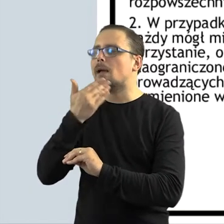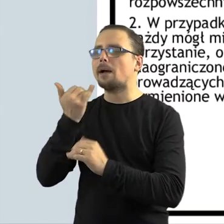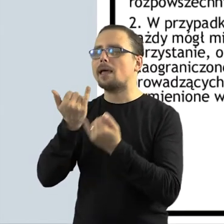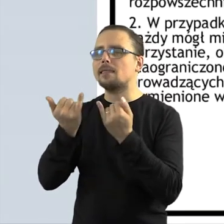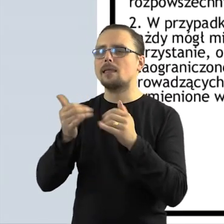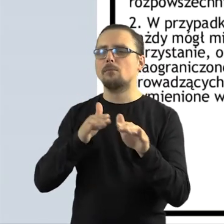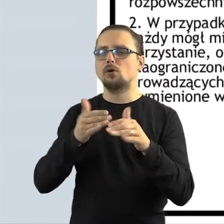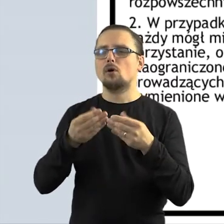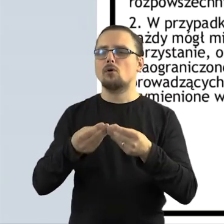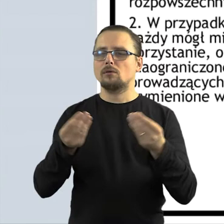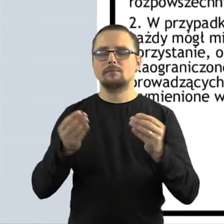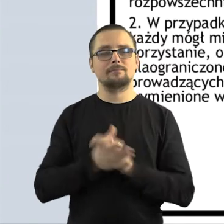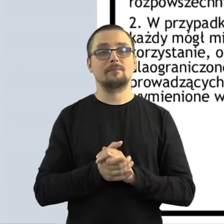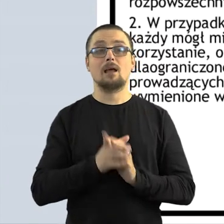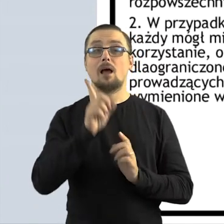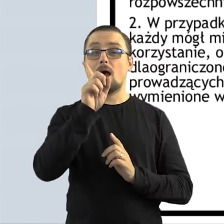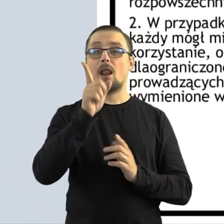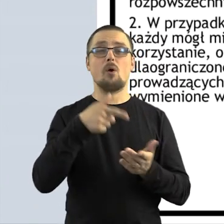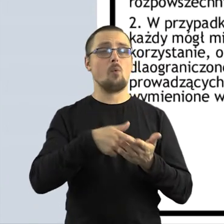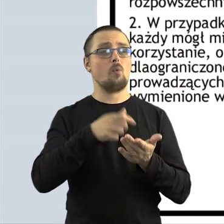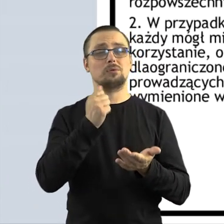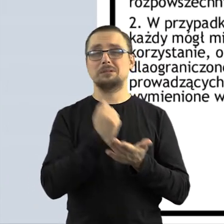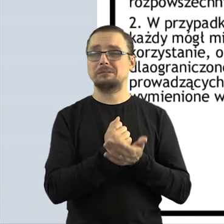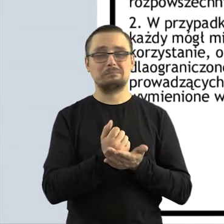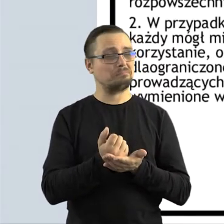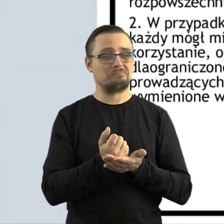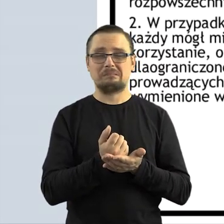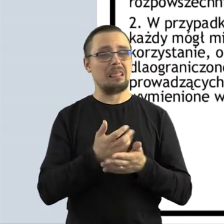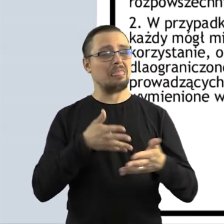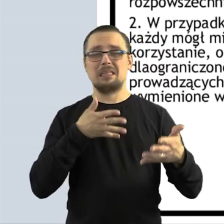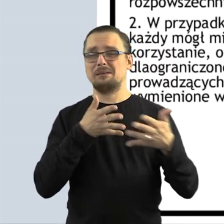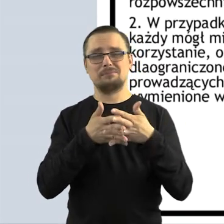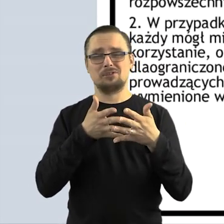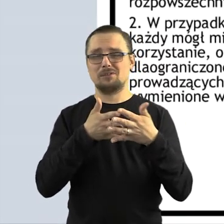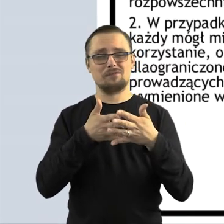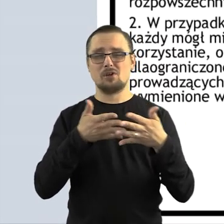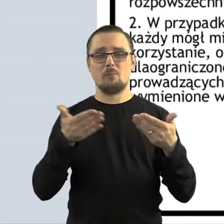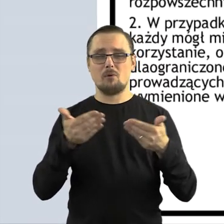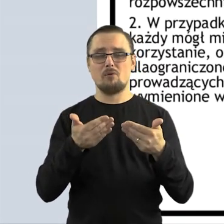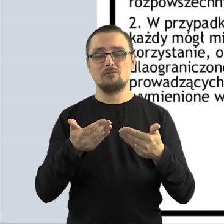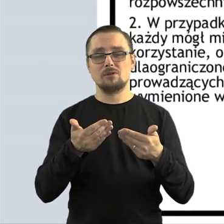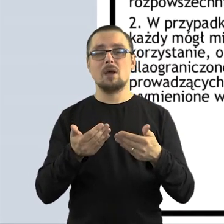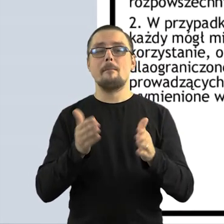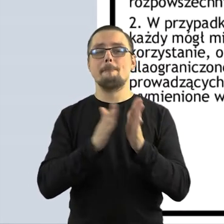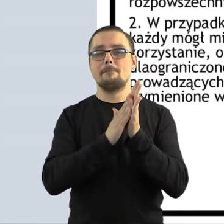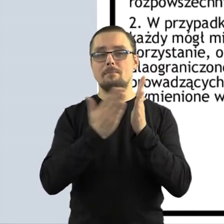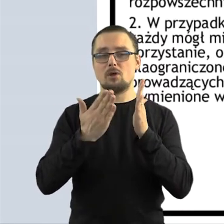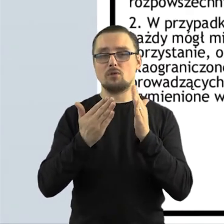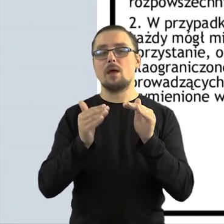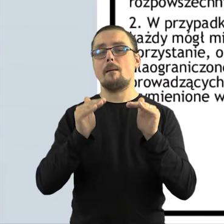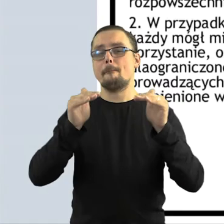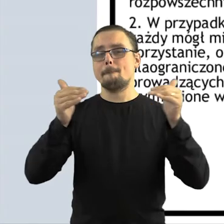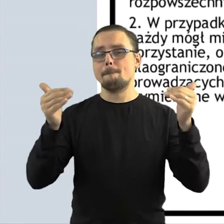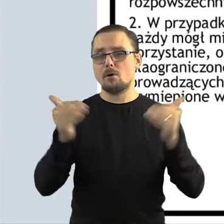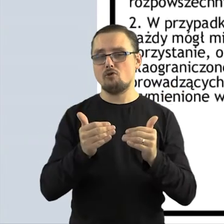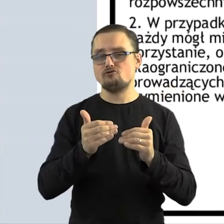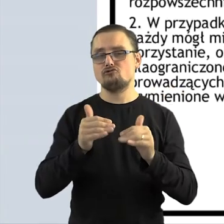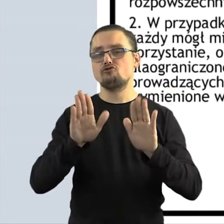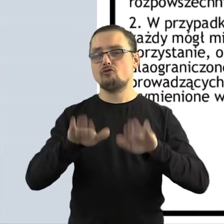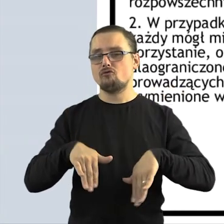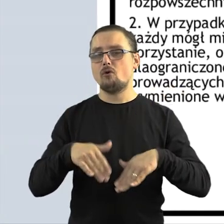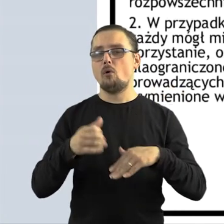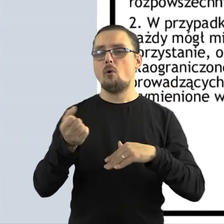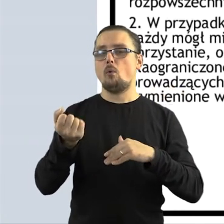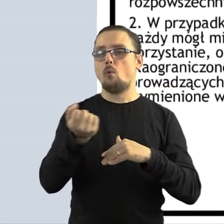rozwoju. Niestety ustawodawca nie przewidział tutaj możliwości powoływania się na dozwolony użytek edukacyjny w